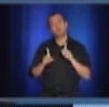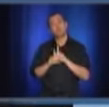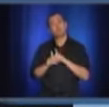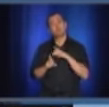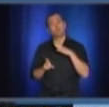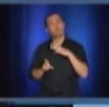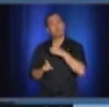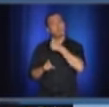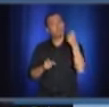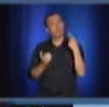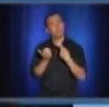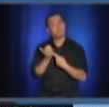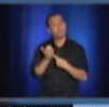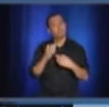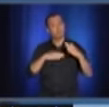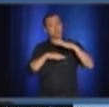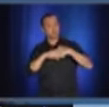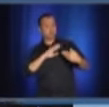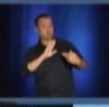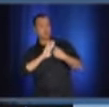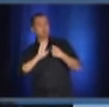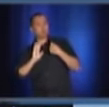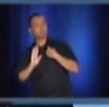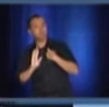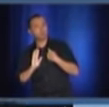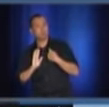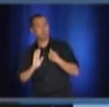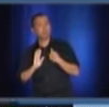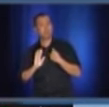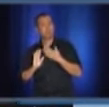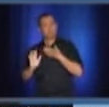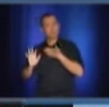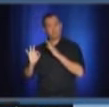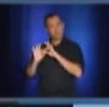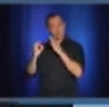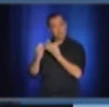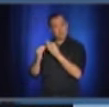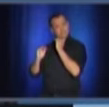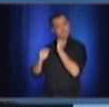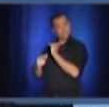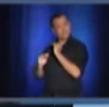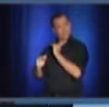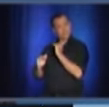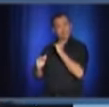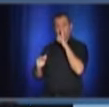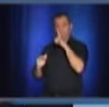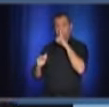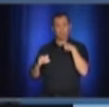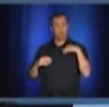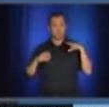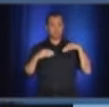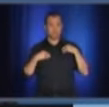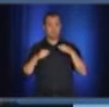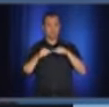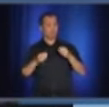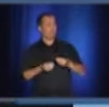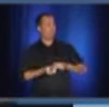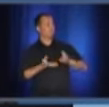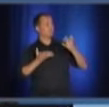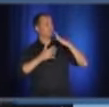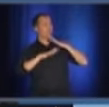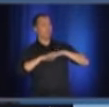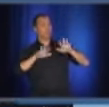pour la sécurité de ma famille, vous comprendrez que je ne peux pas nécessairement accepter que ça soit fait parce que ça entraîne une